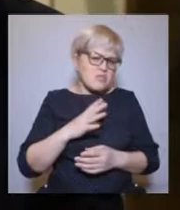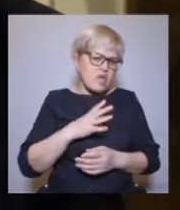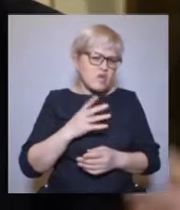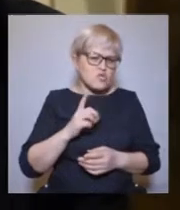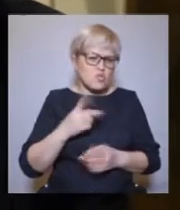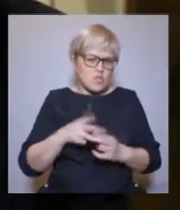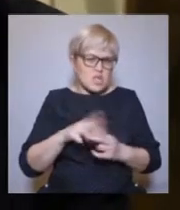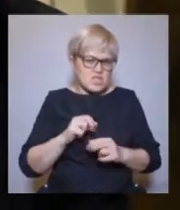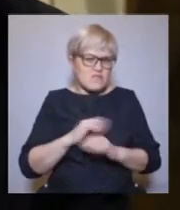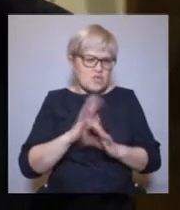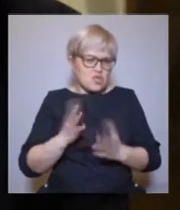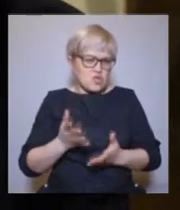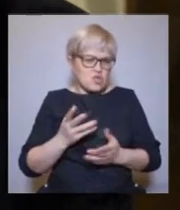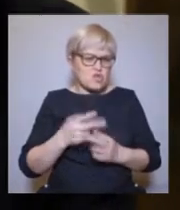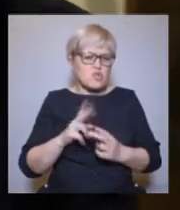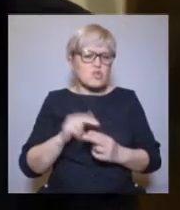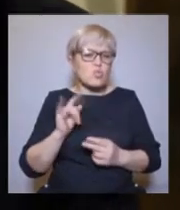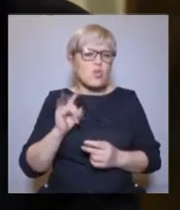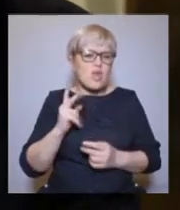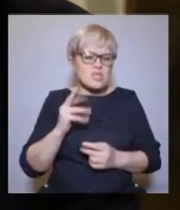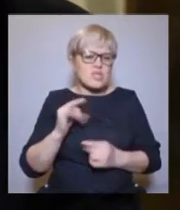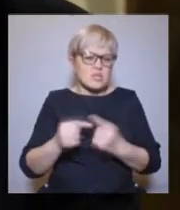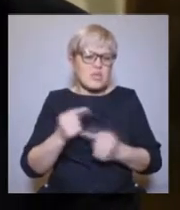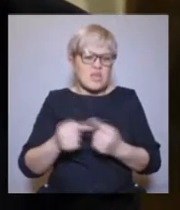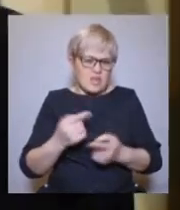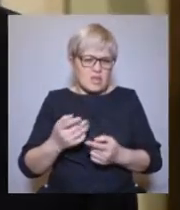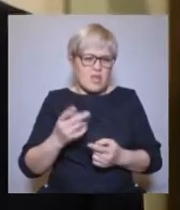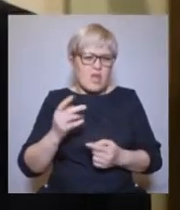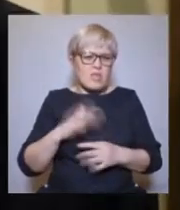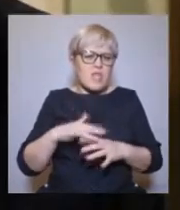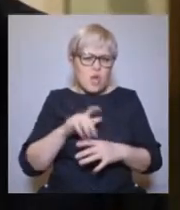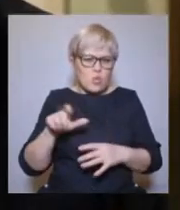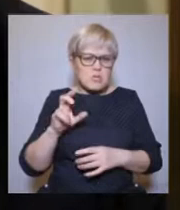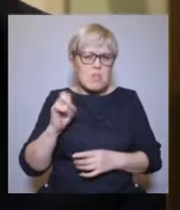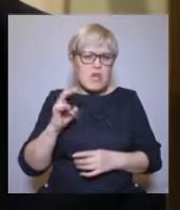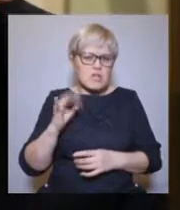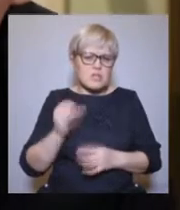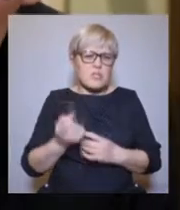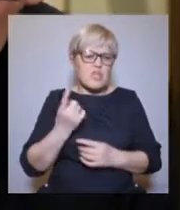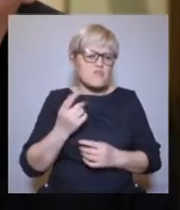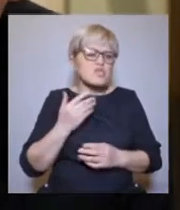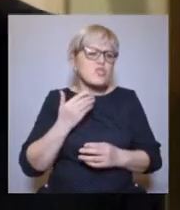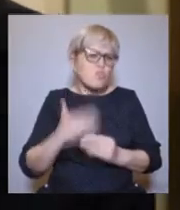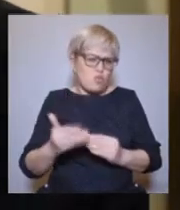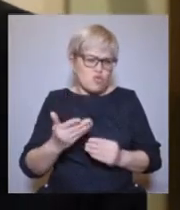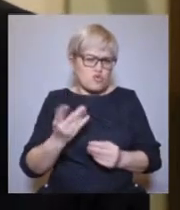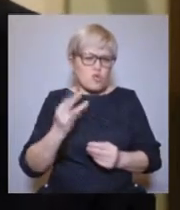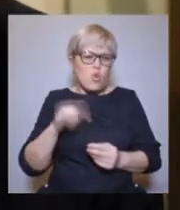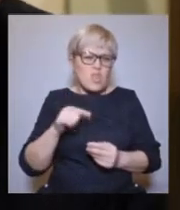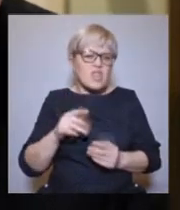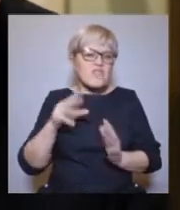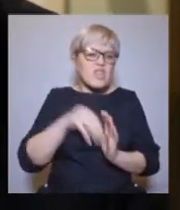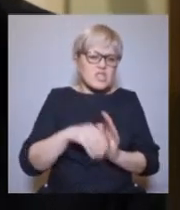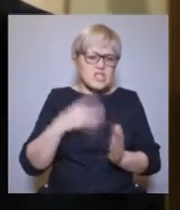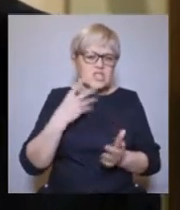зауральское, то есть какие-то приходили оттуда население. Манси вообще достаточно поздний народ, который появляется здесь, да,